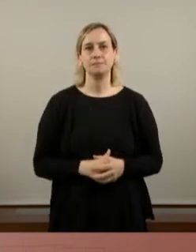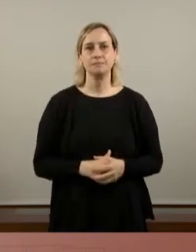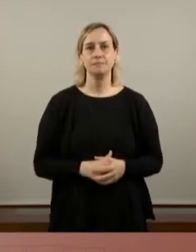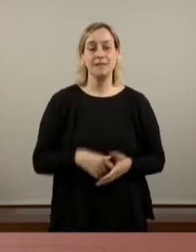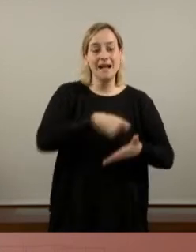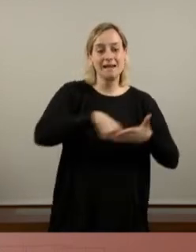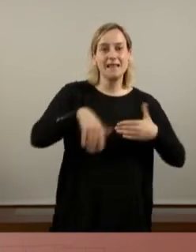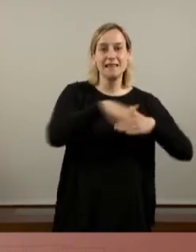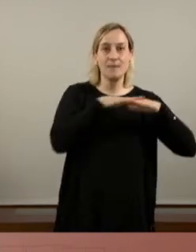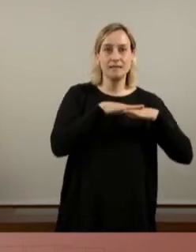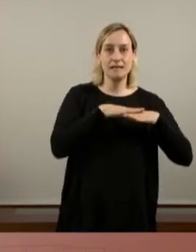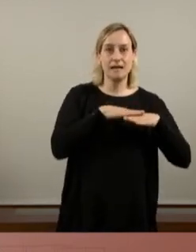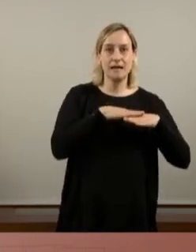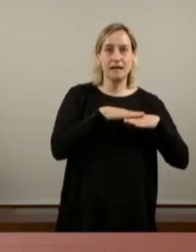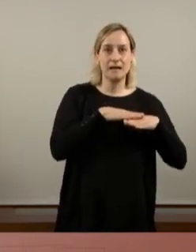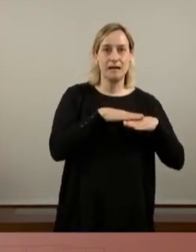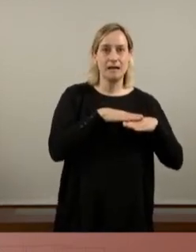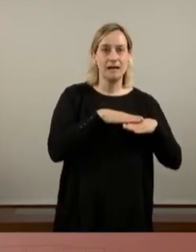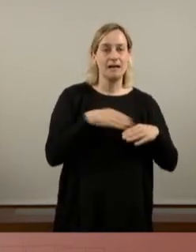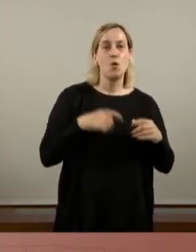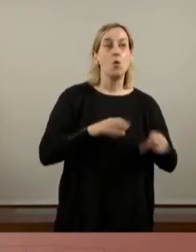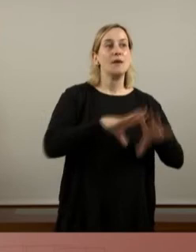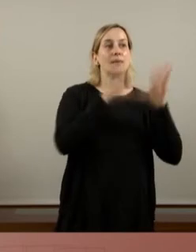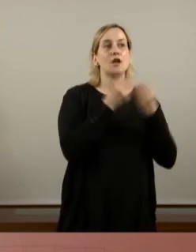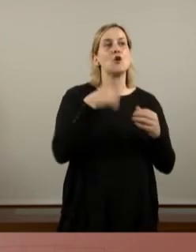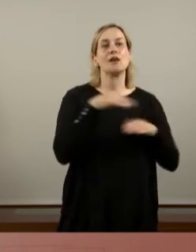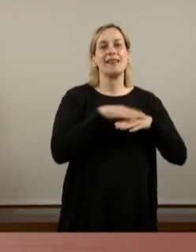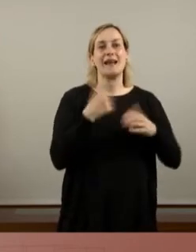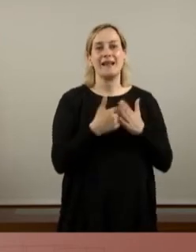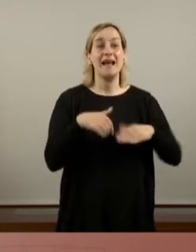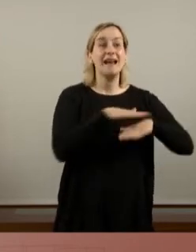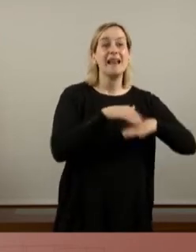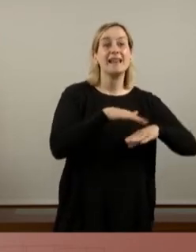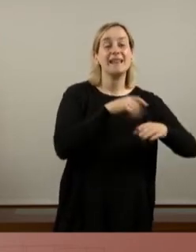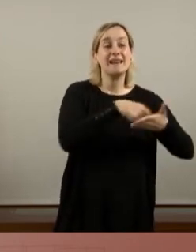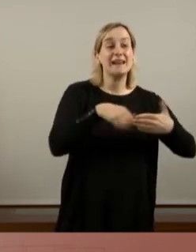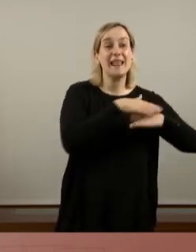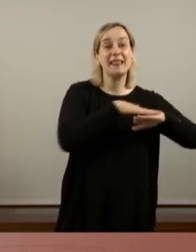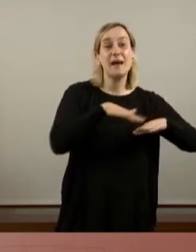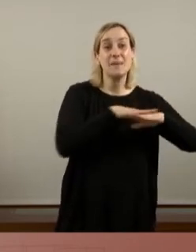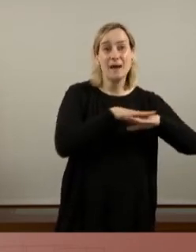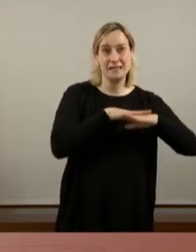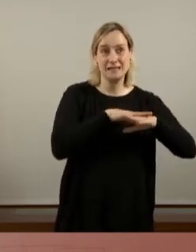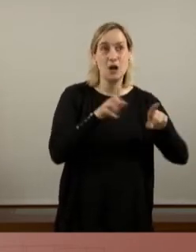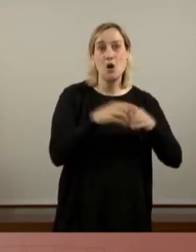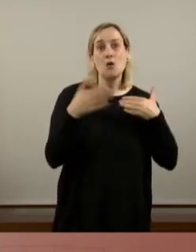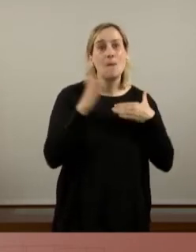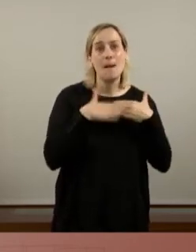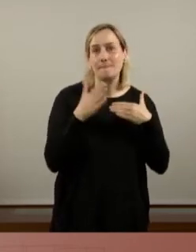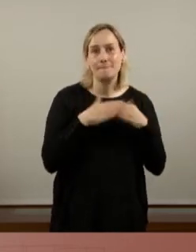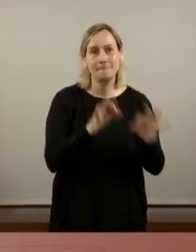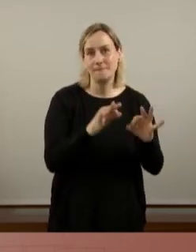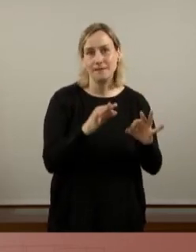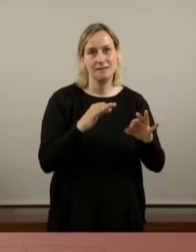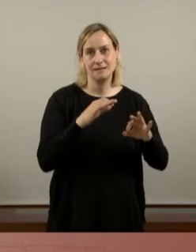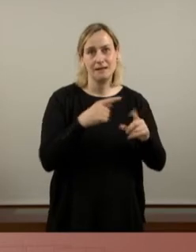universal, senyora Geis, no renda garantida universal. Renda bàsica universal com a redisseny fonamental de la